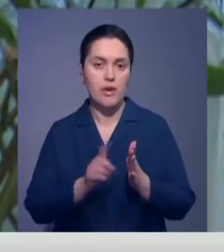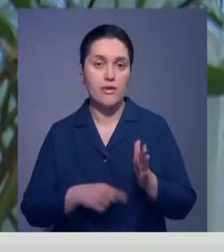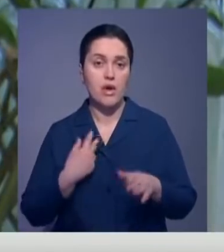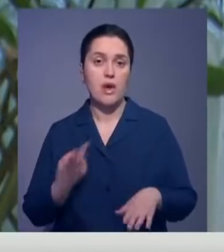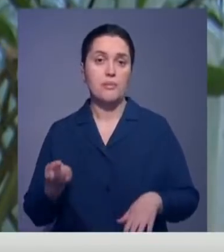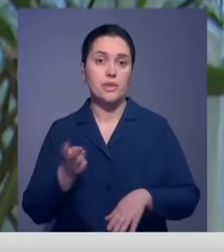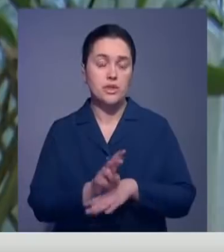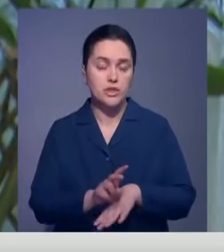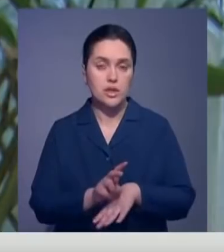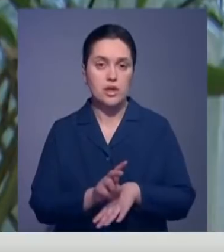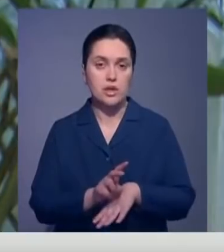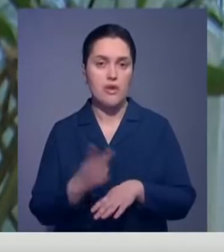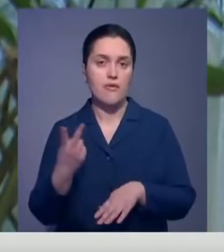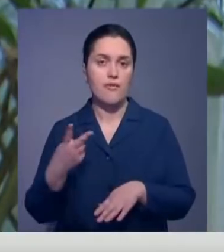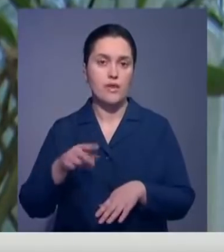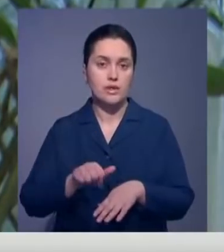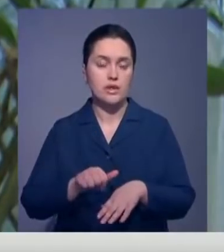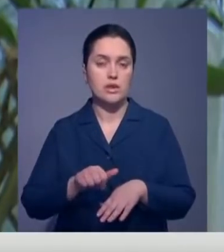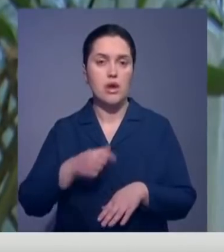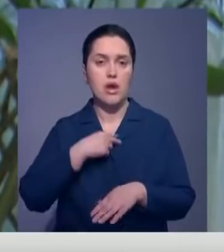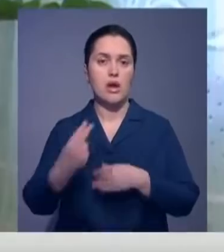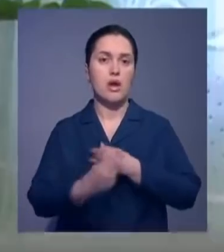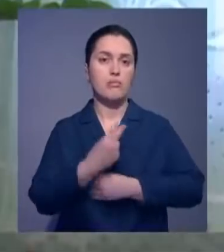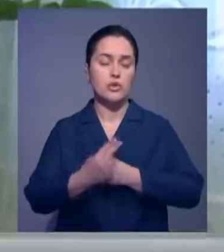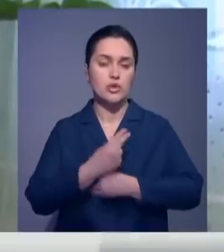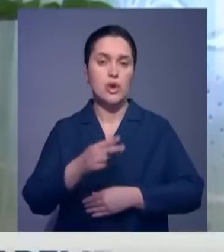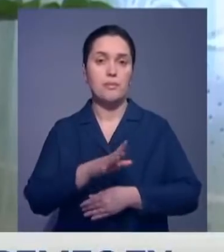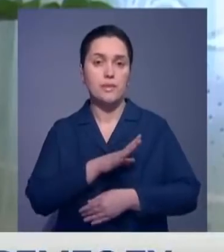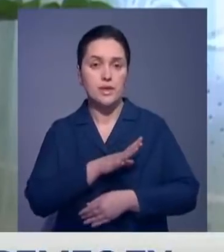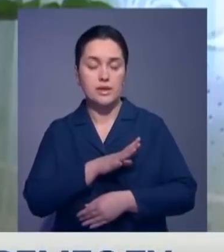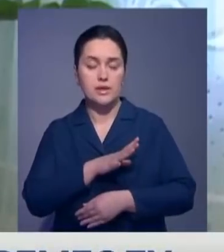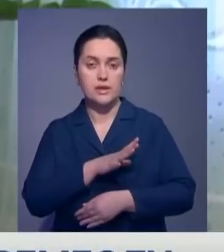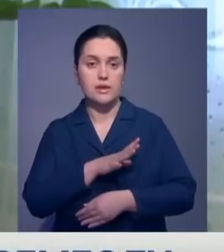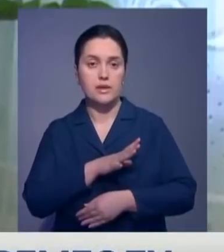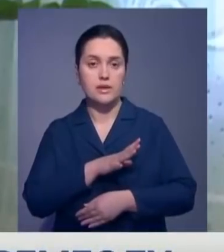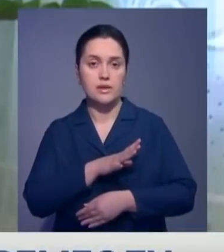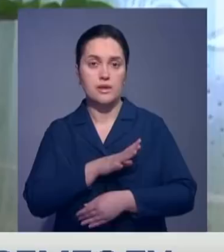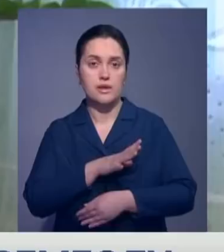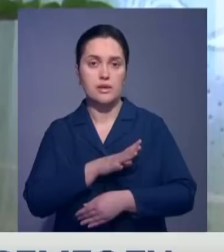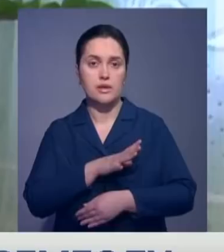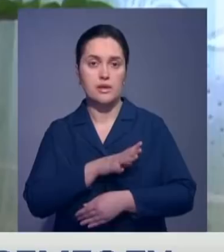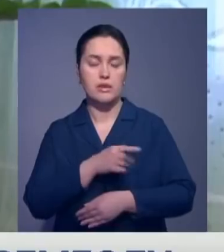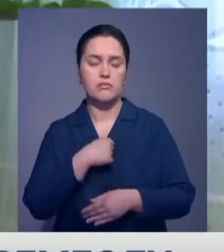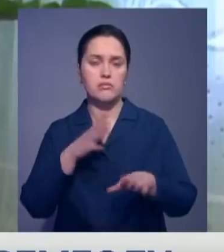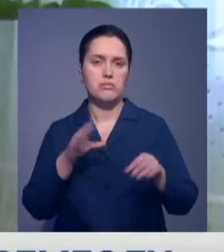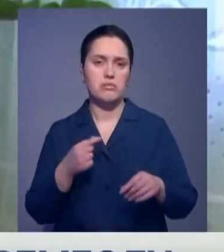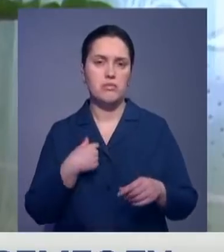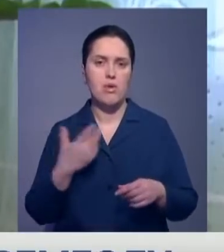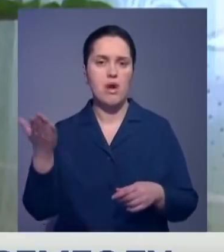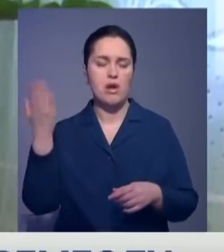студию, где-то вот две недели обучались. До этого мне было все на глаз.